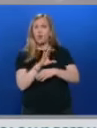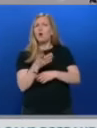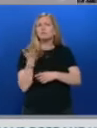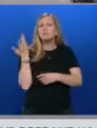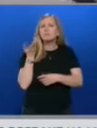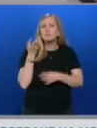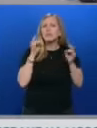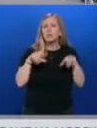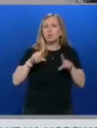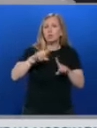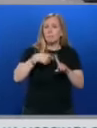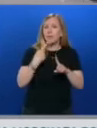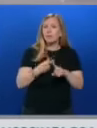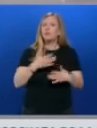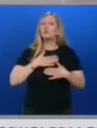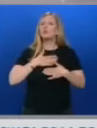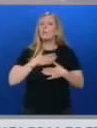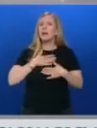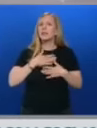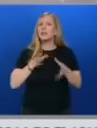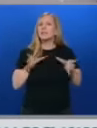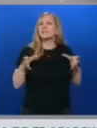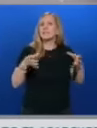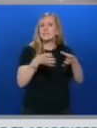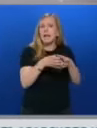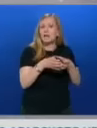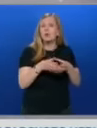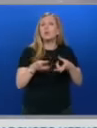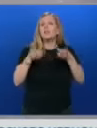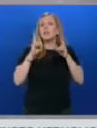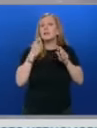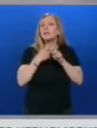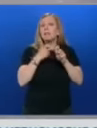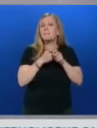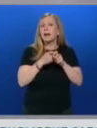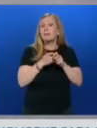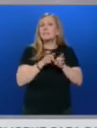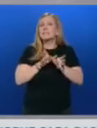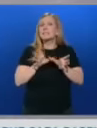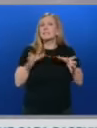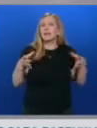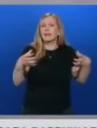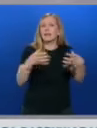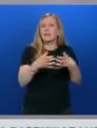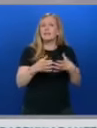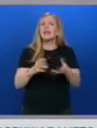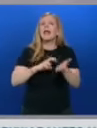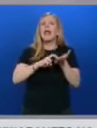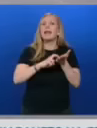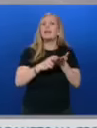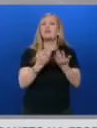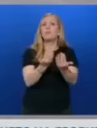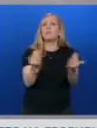началото на месеца когато стопанинът на стадото решил да изгради пасище и да загради терена на кравите с електропластири